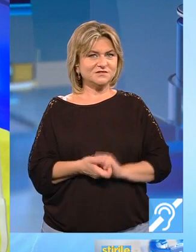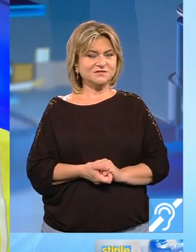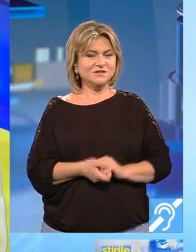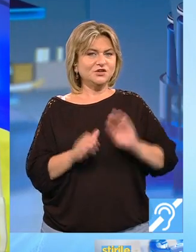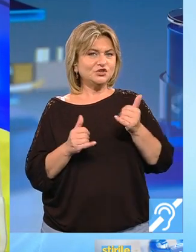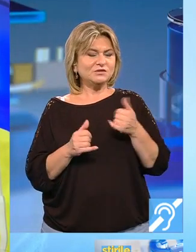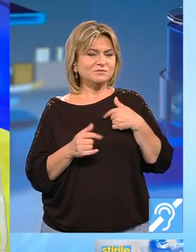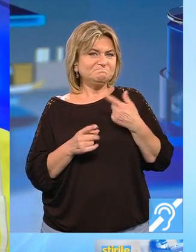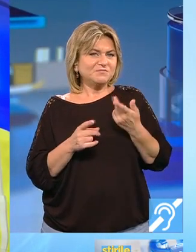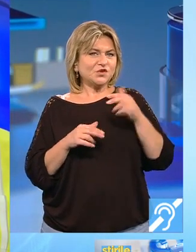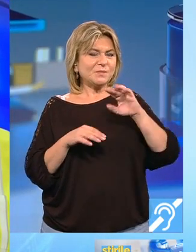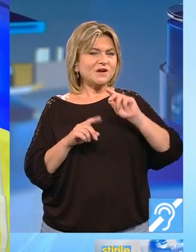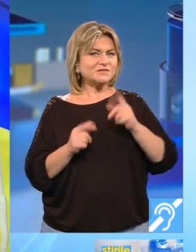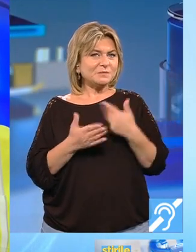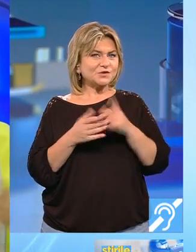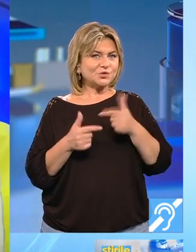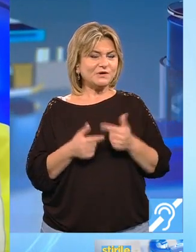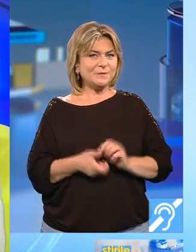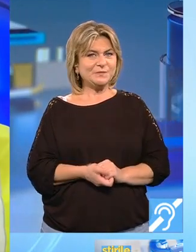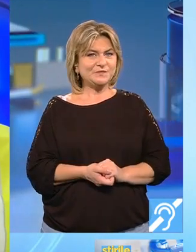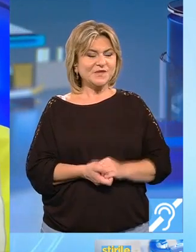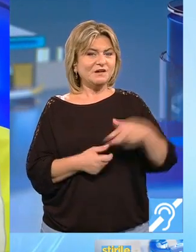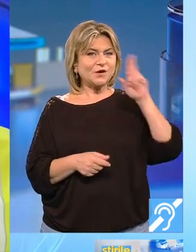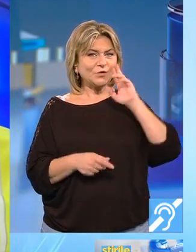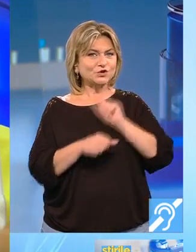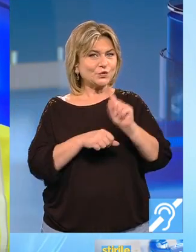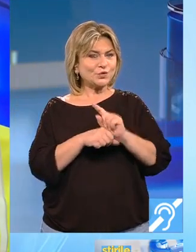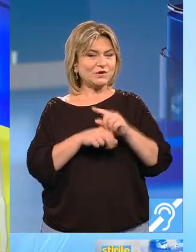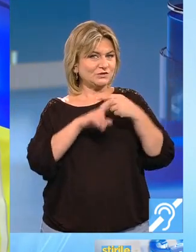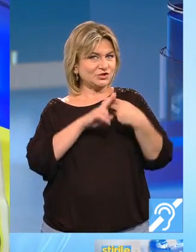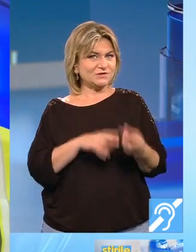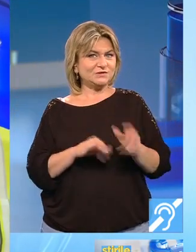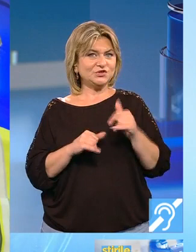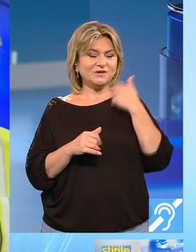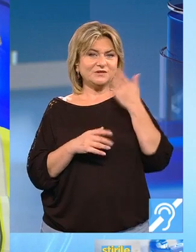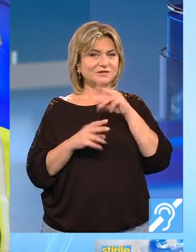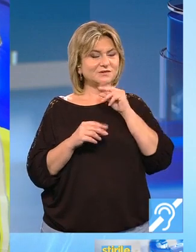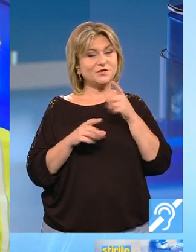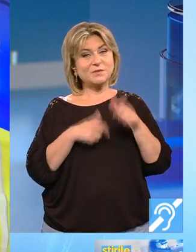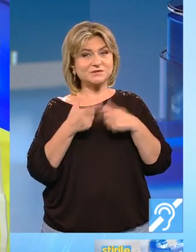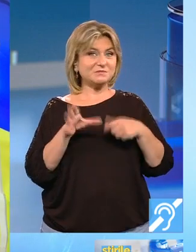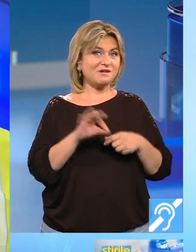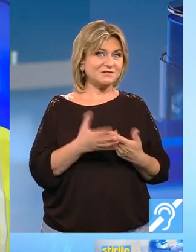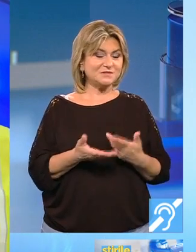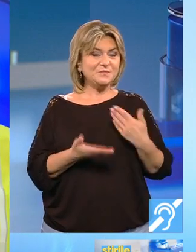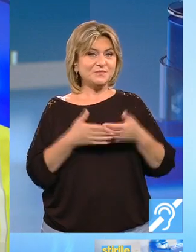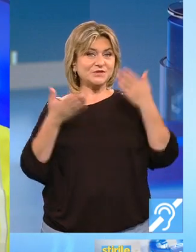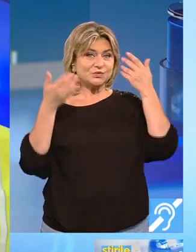nobilează asta, tocmai pentru că recunosc lucrurile cinstit și când e vorba de ei și de alții, pentru tauri.